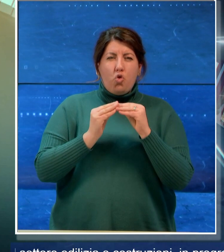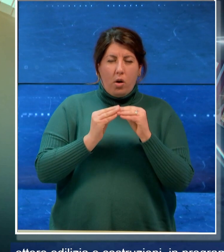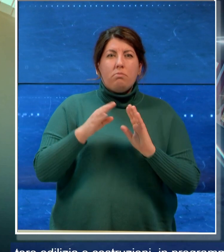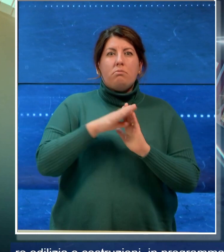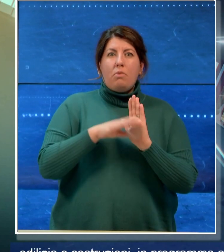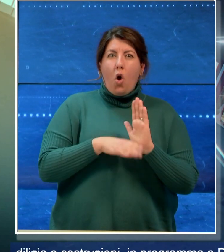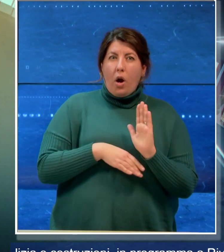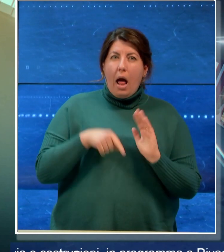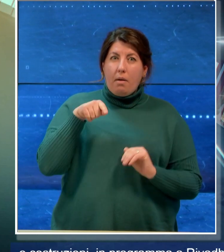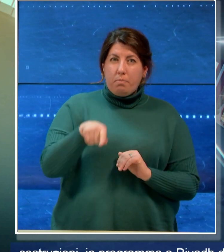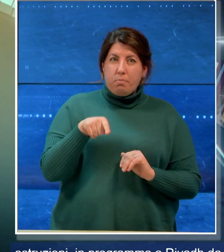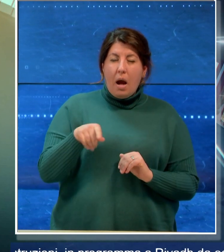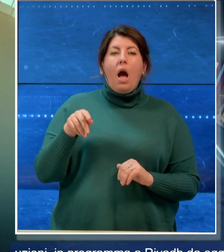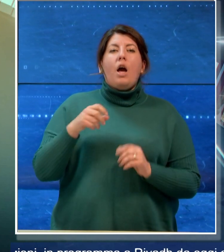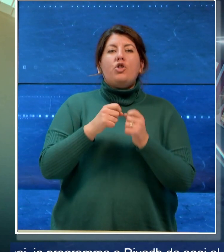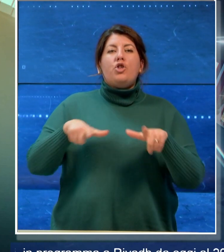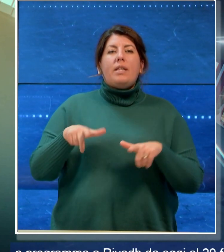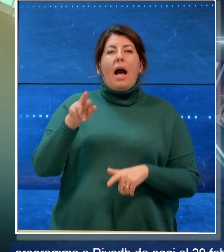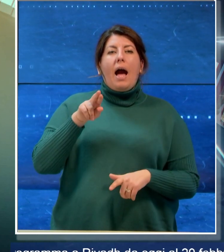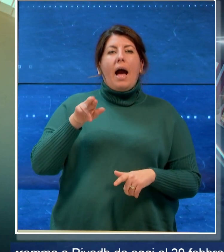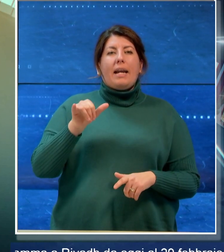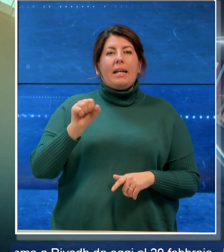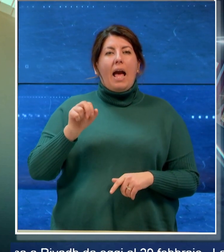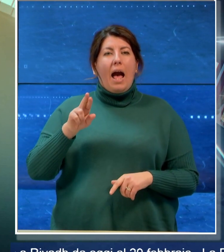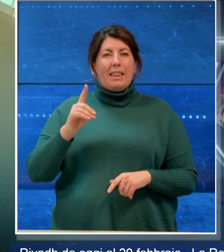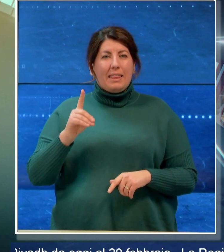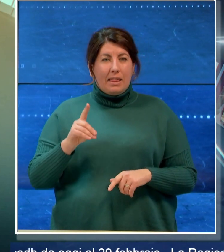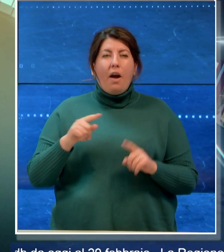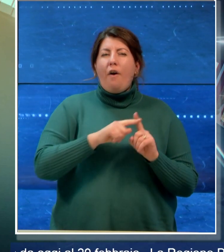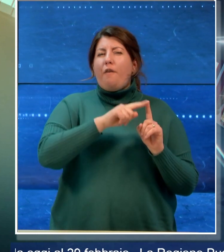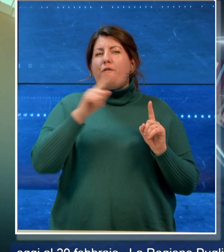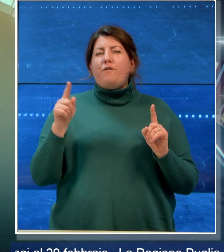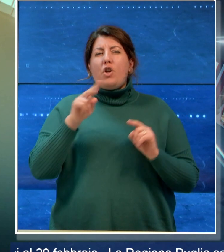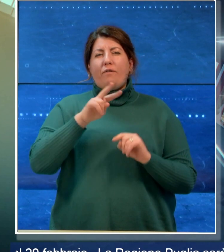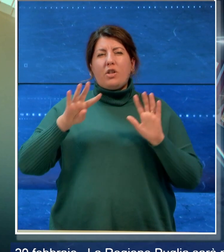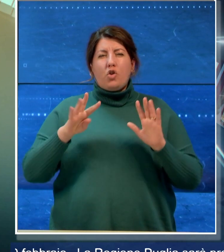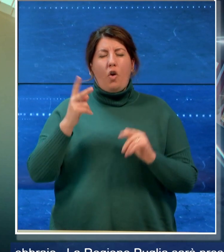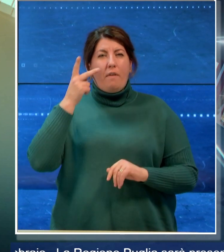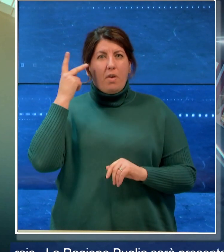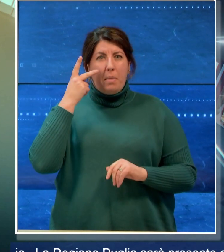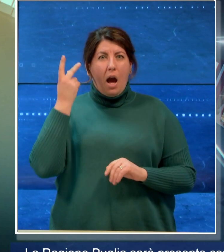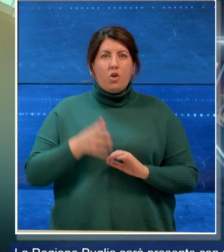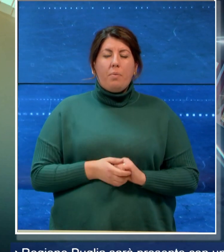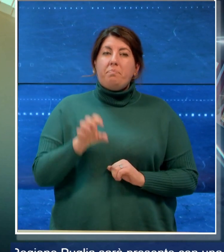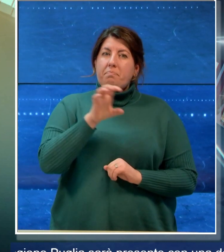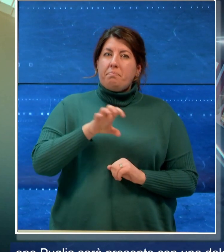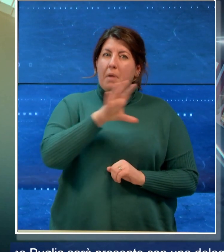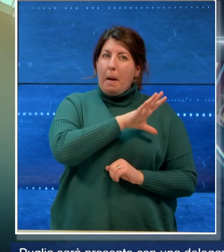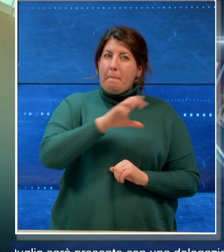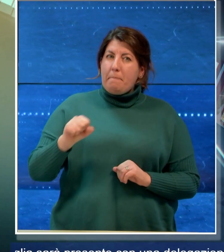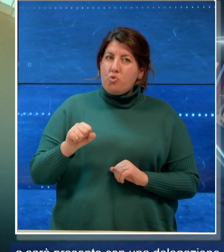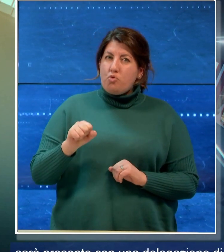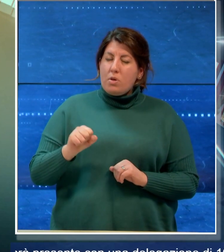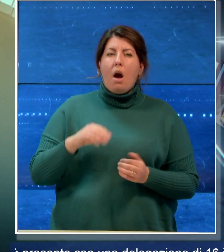programma a Riyadh da oggi fino al 29 febbraio la Regione Puglia sarà